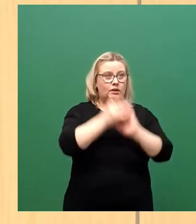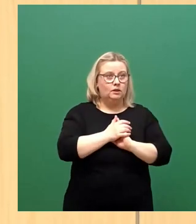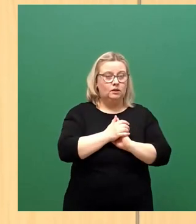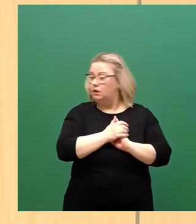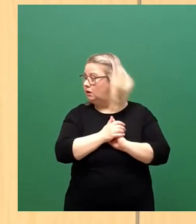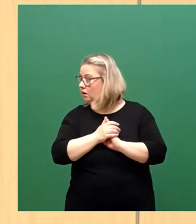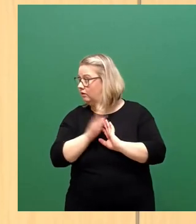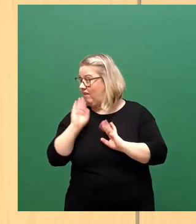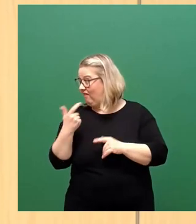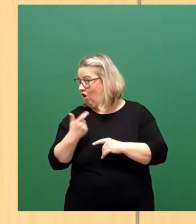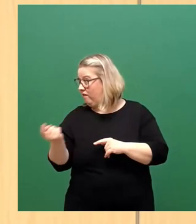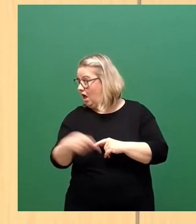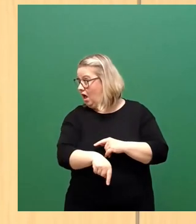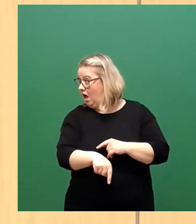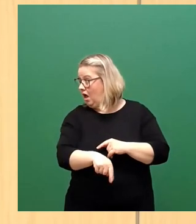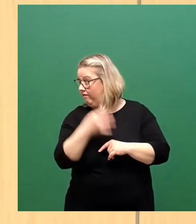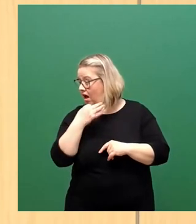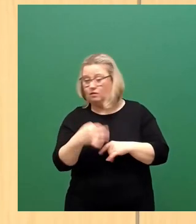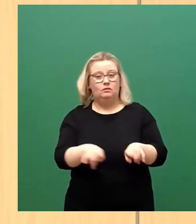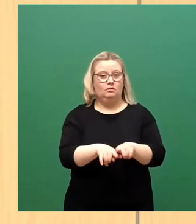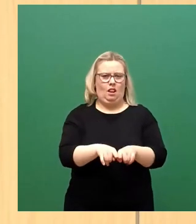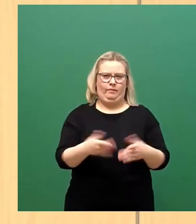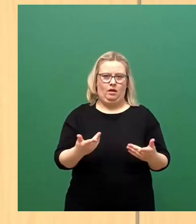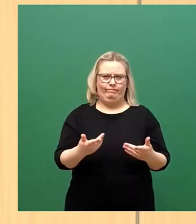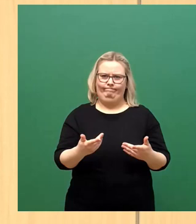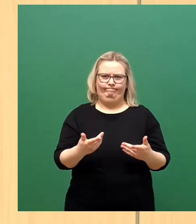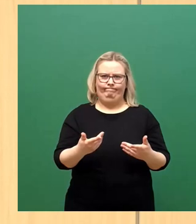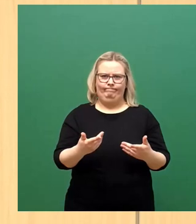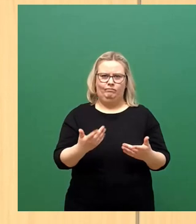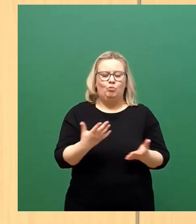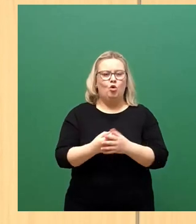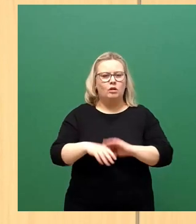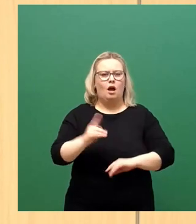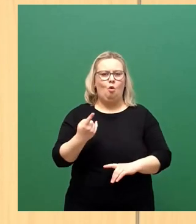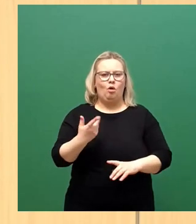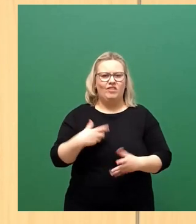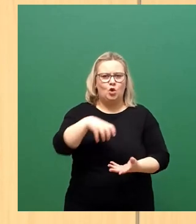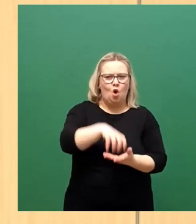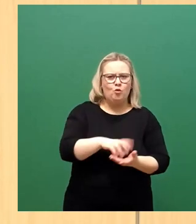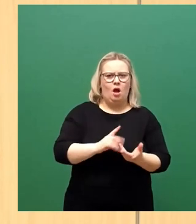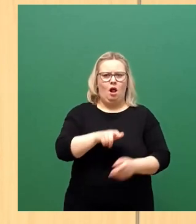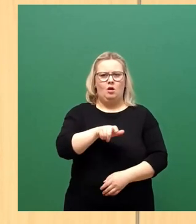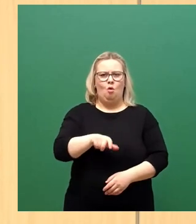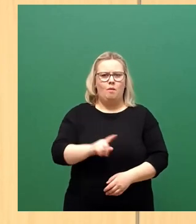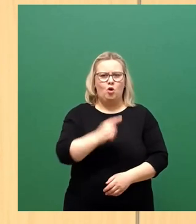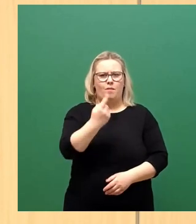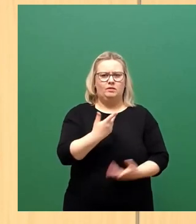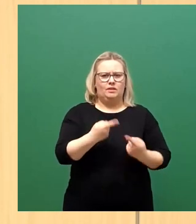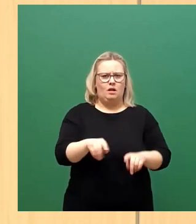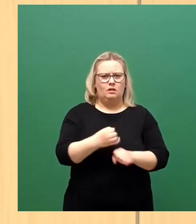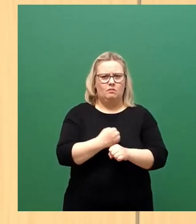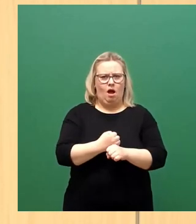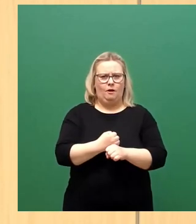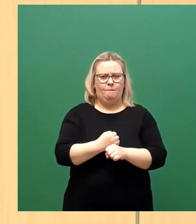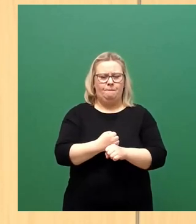Einsatz der Feuerwehr fragen. Etwas anderes, was man kommunal und als Oberbürgermeister tun kann, ist das Personal einzusetzen.